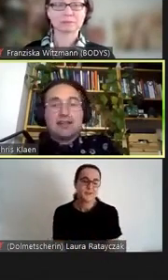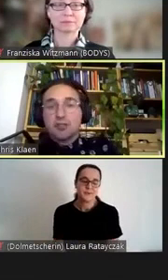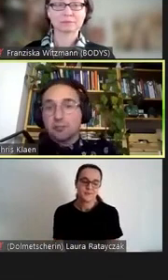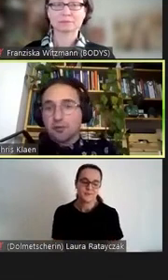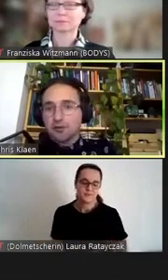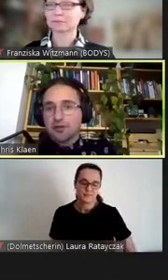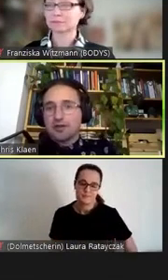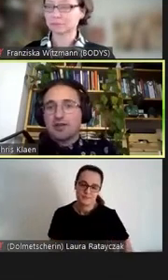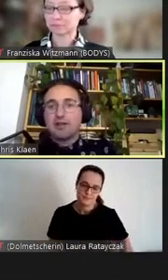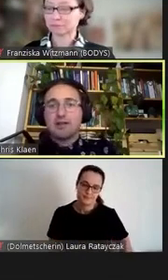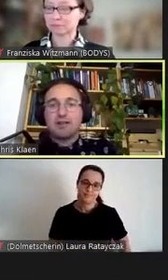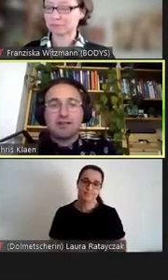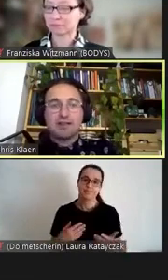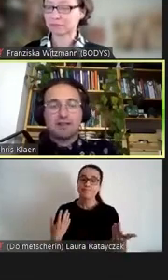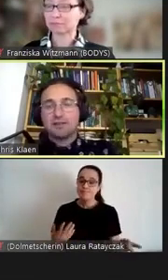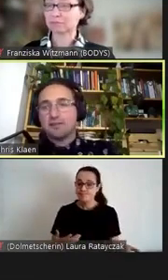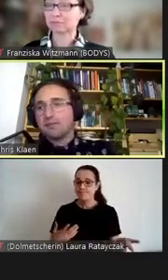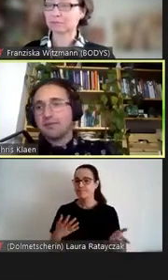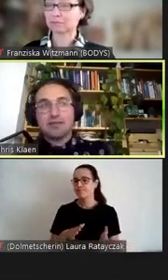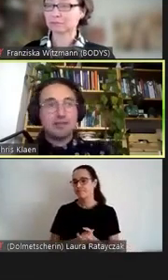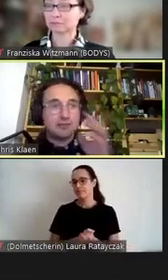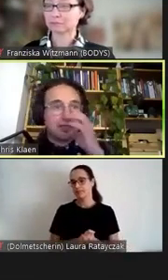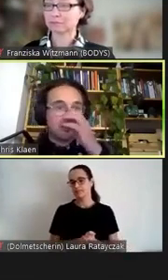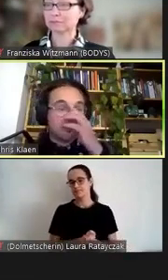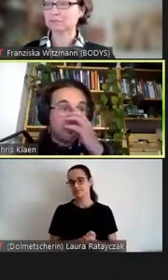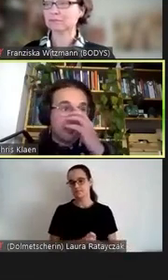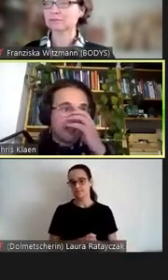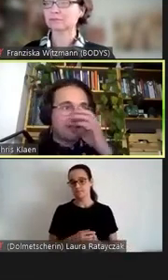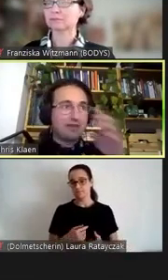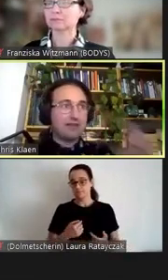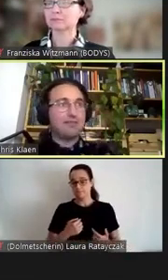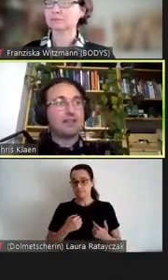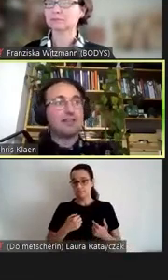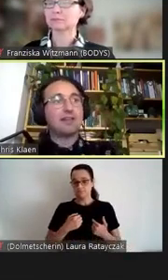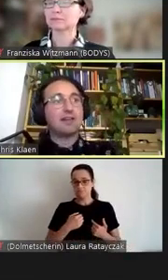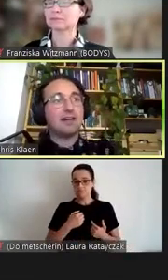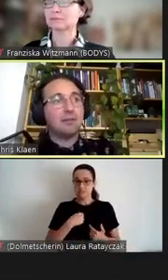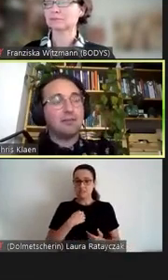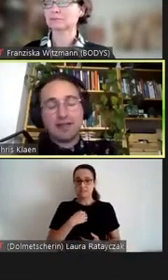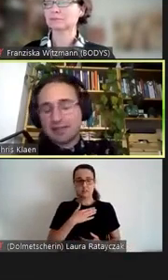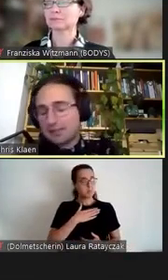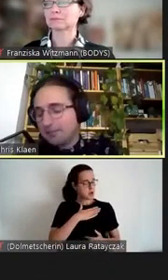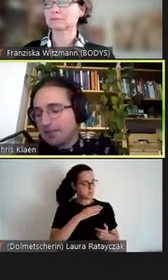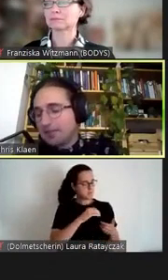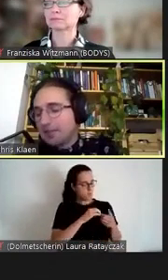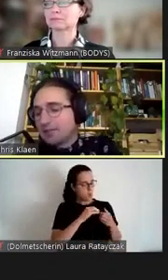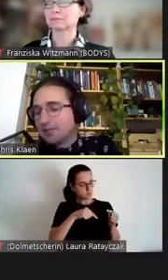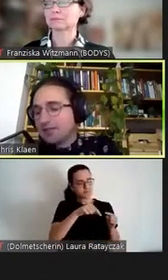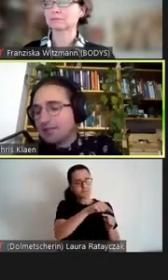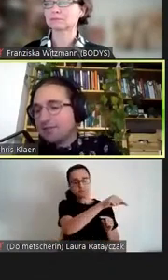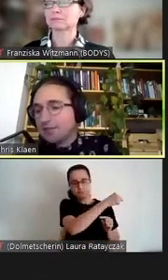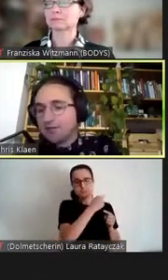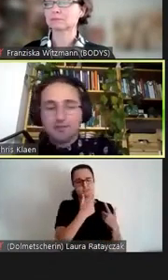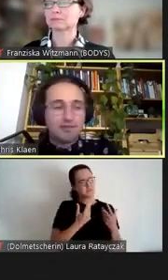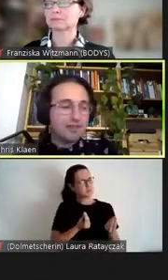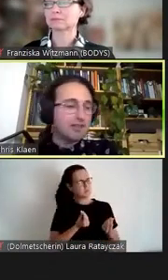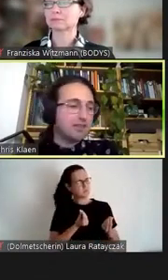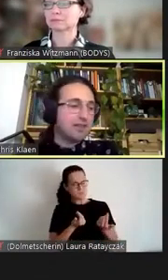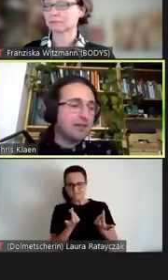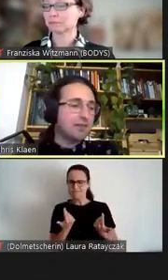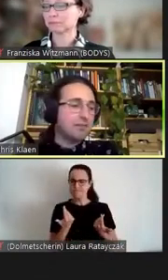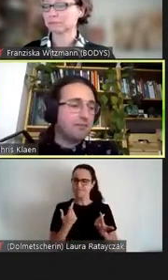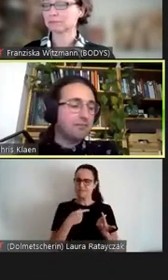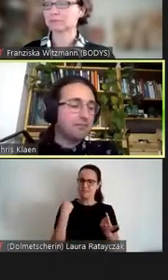Der Anspruch, den ich und Menschen um mich dann entwickelt haben, war eben zu sehen, wie können